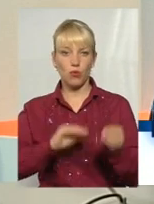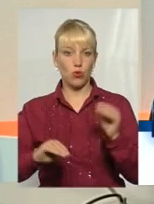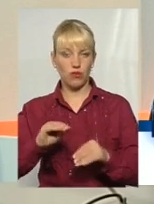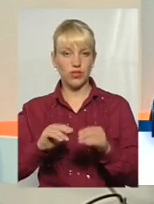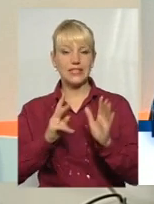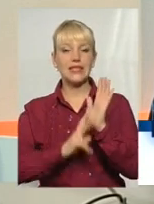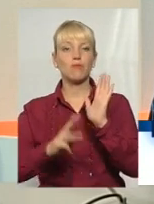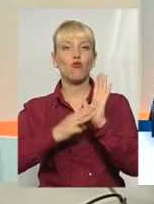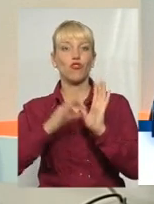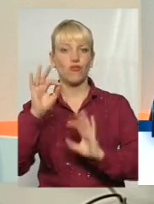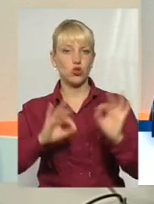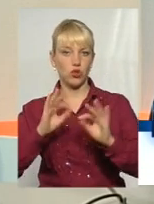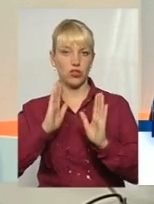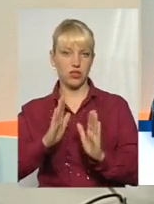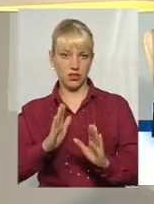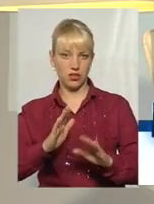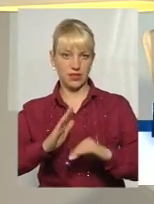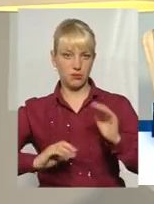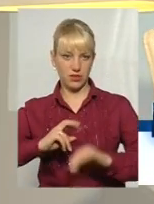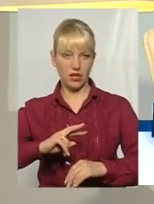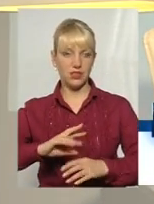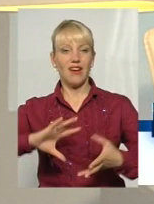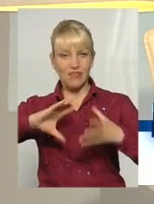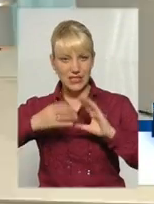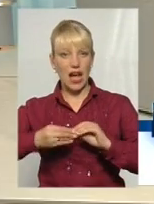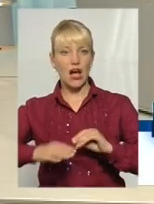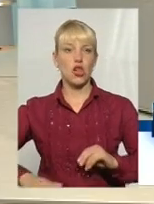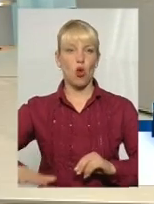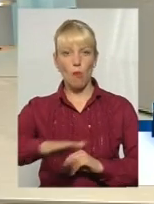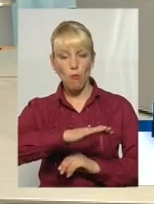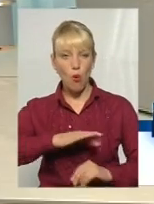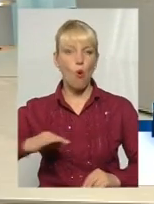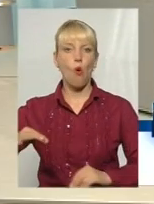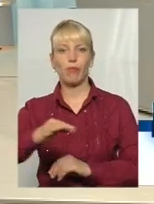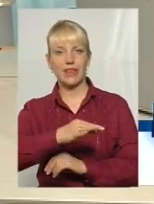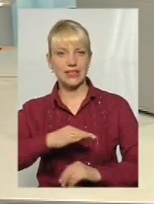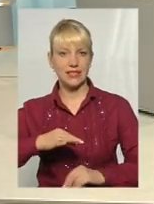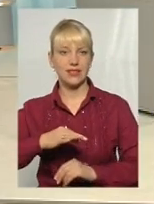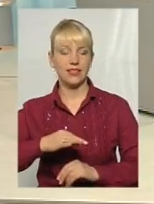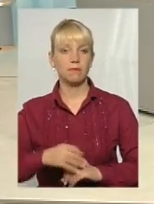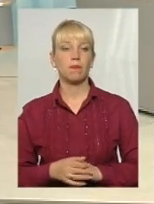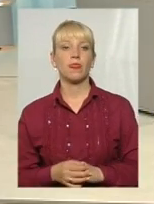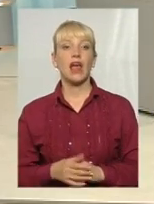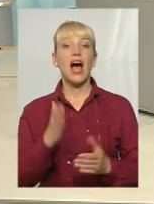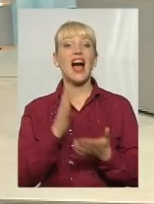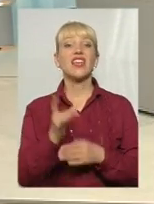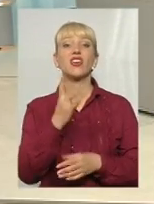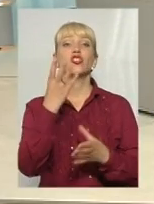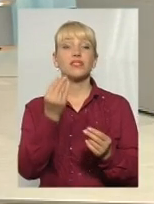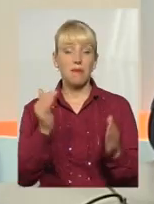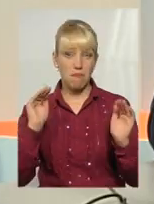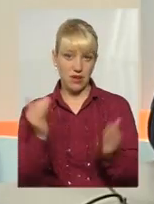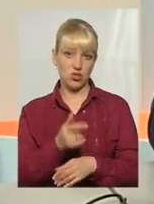відсотків тільки. Якщо ми говоримо загалом по районах, по селах. А є райони ще менші.